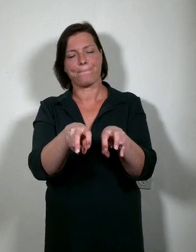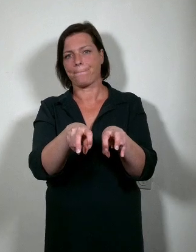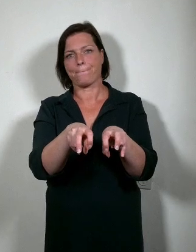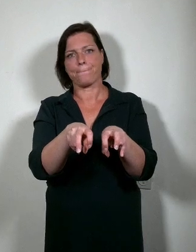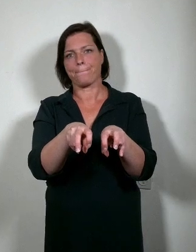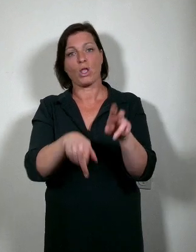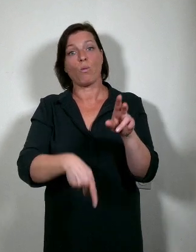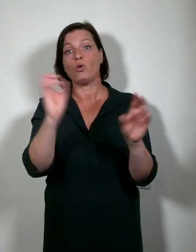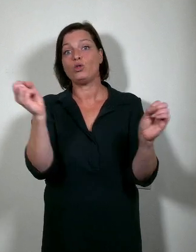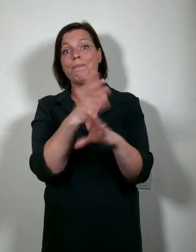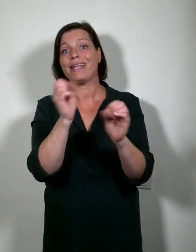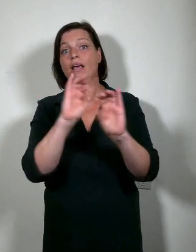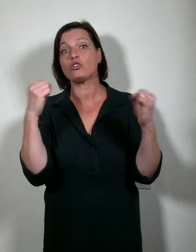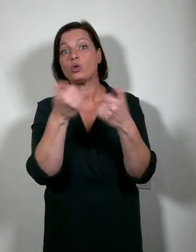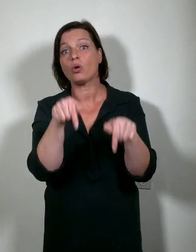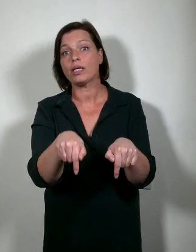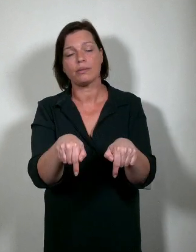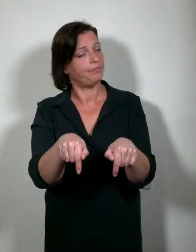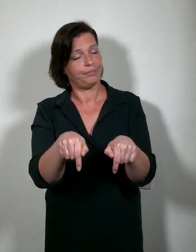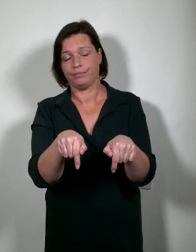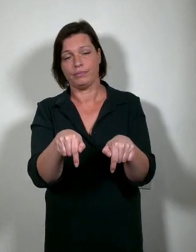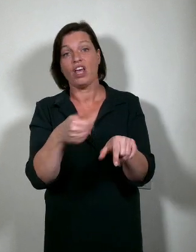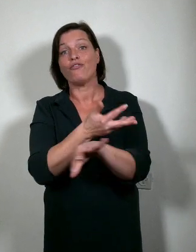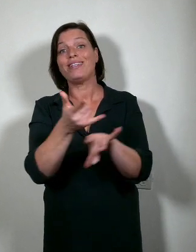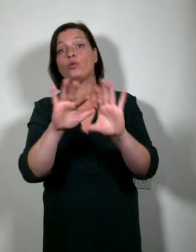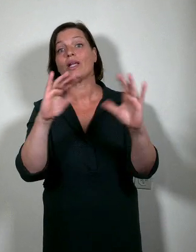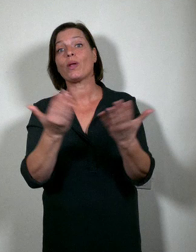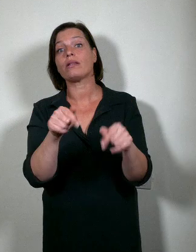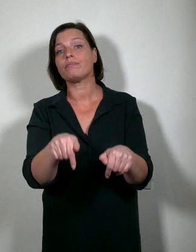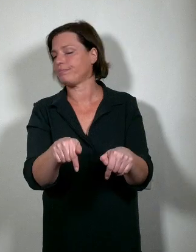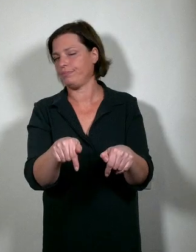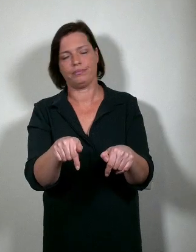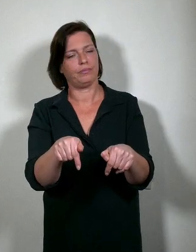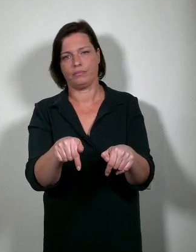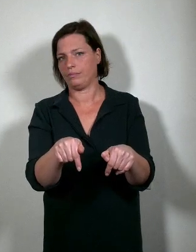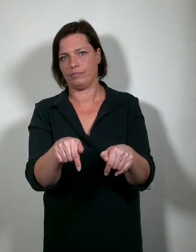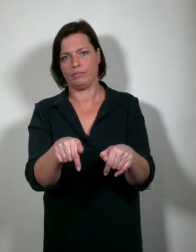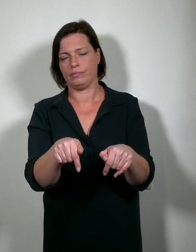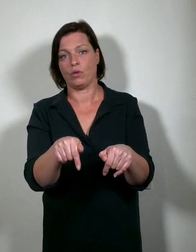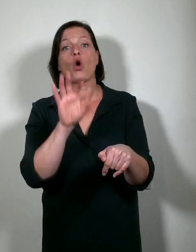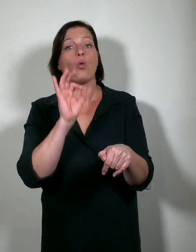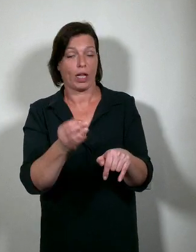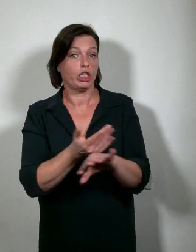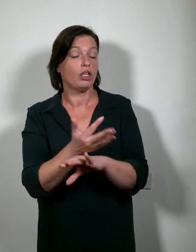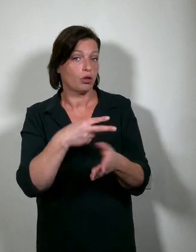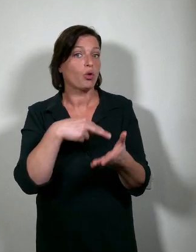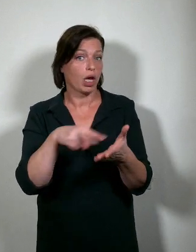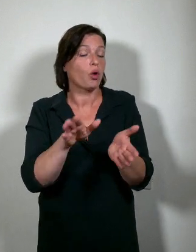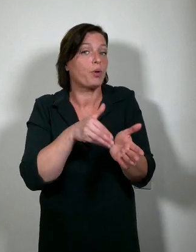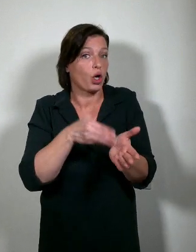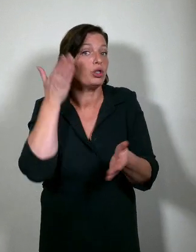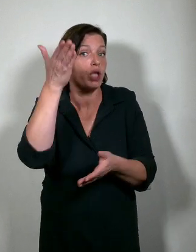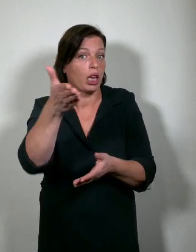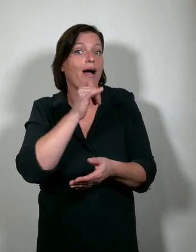multimediastudio. Geen virtuele wereld. We gaan wel digitale technologie inzetten,